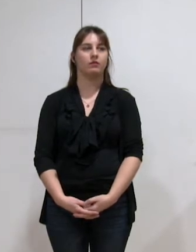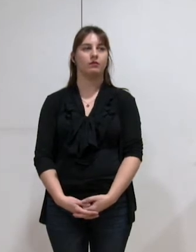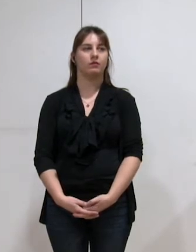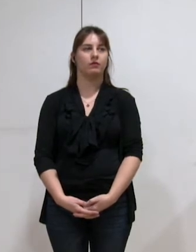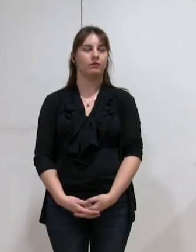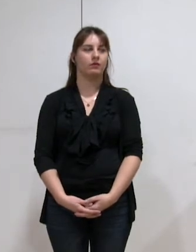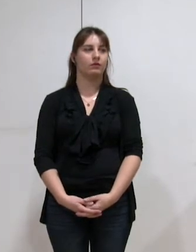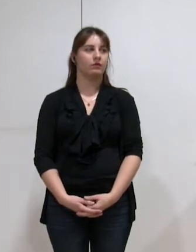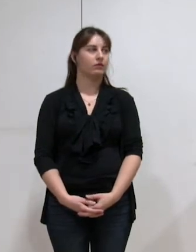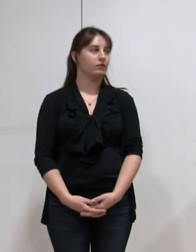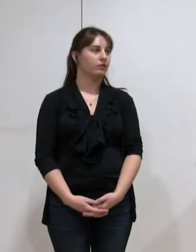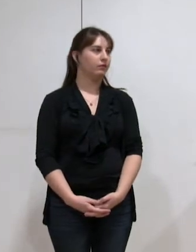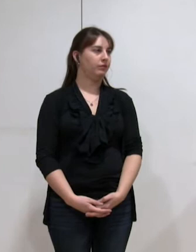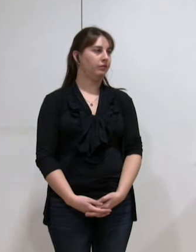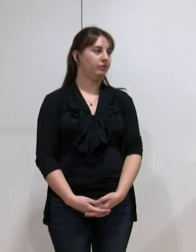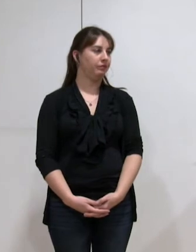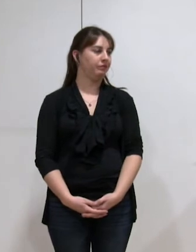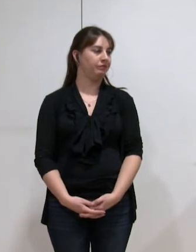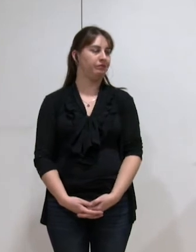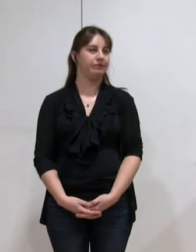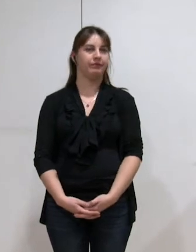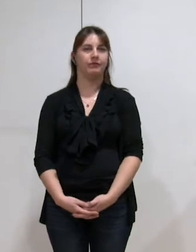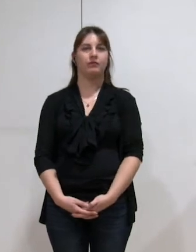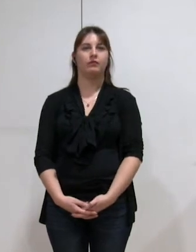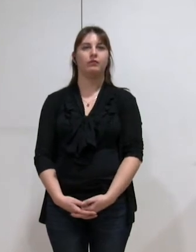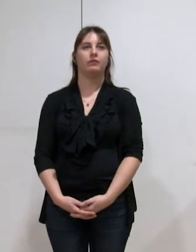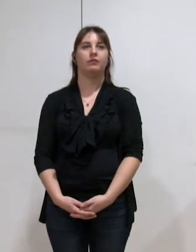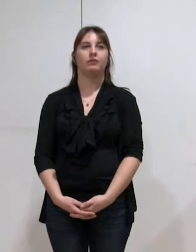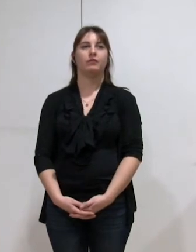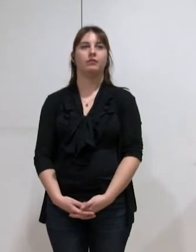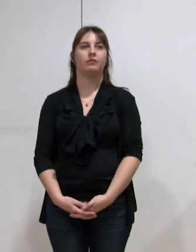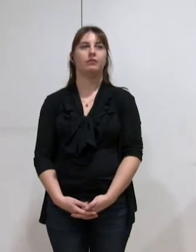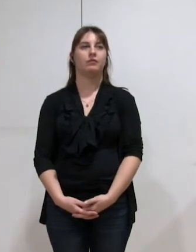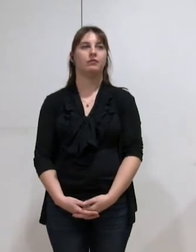Mathieu Chamussy arrive. Philippe Lionel donne pouvoir à M. Chamussy pour la soirée.